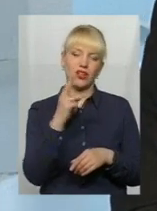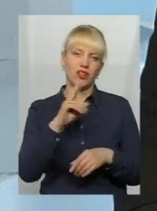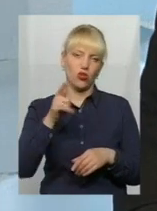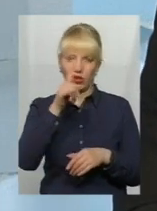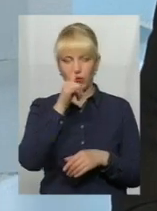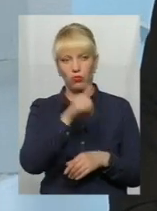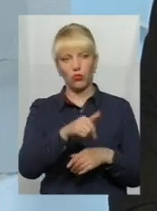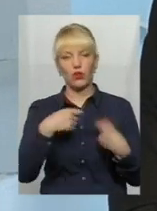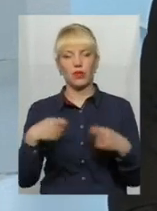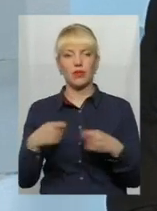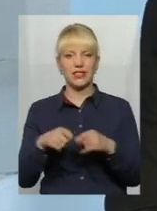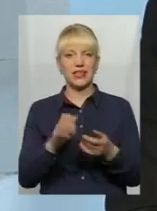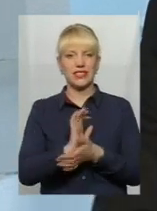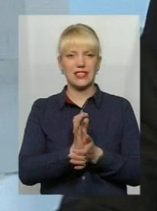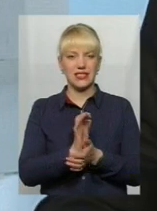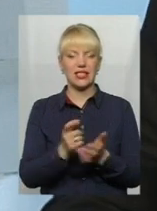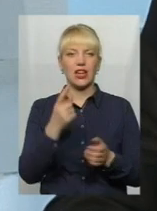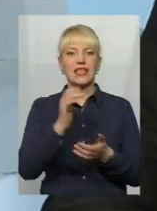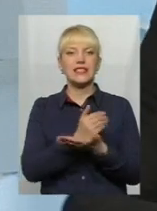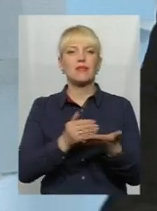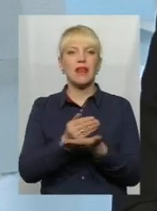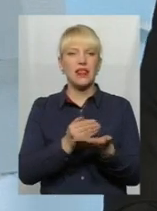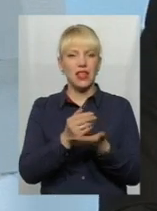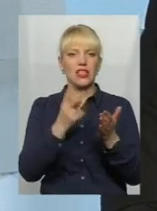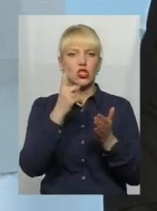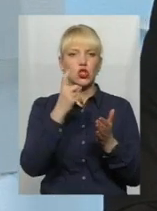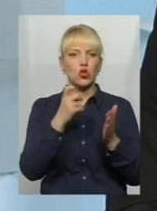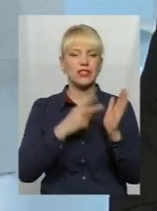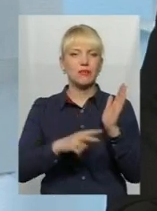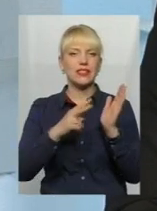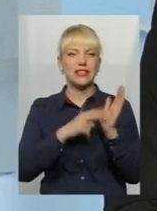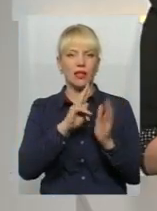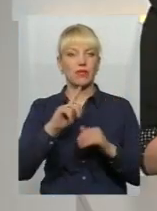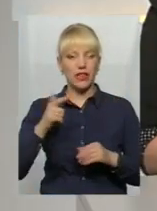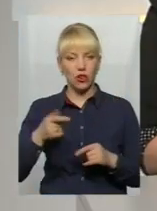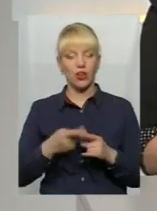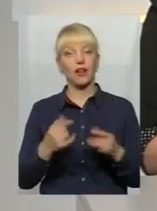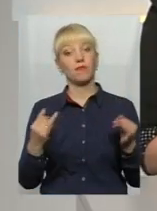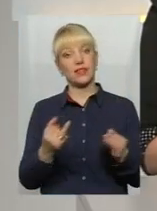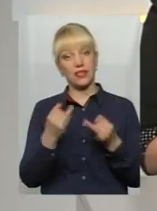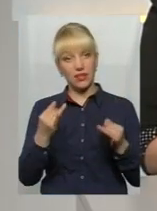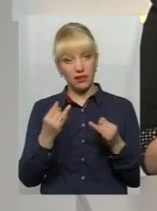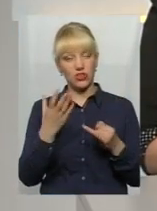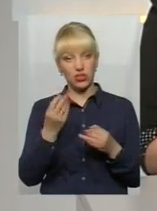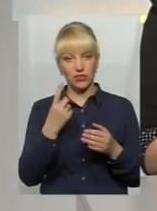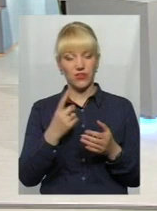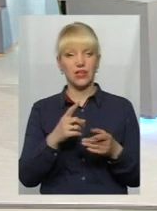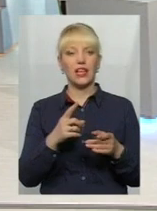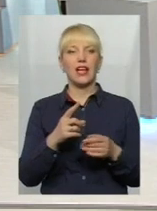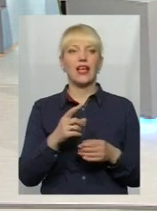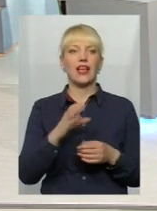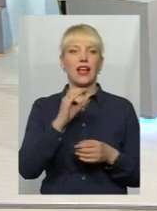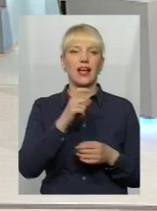в реалізацію сиру. Сметани – 77 кг. тепер більш таке цікаве, скажімо так, ці ситуації –